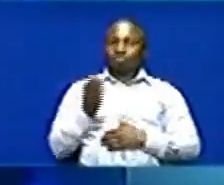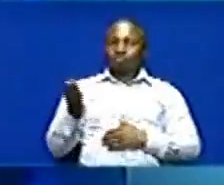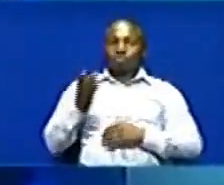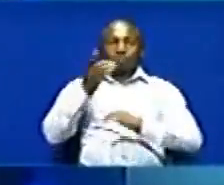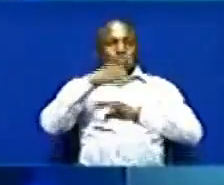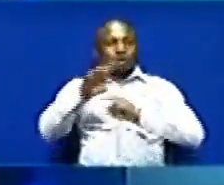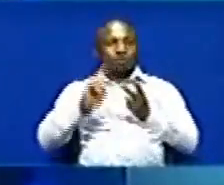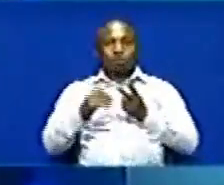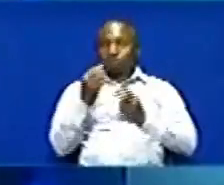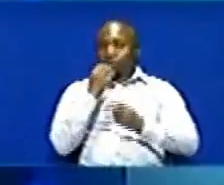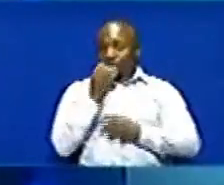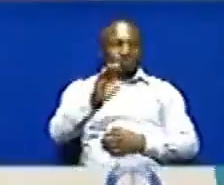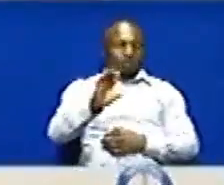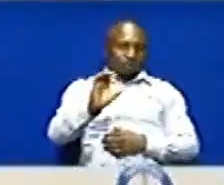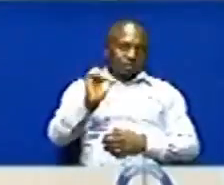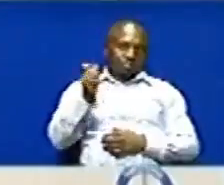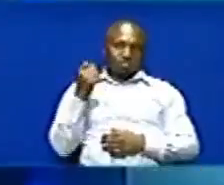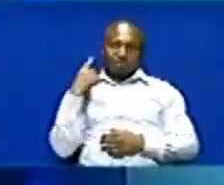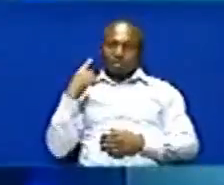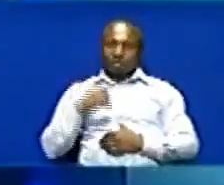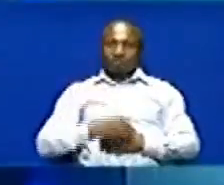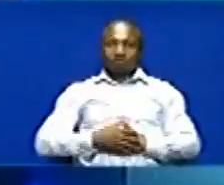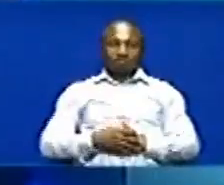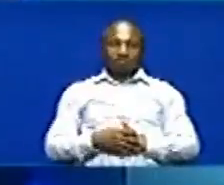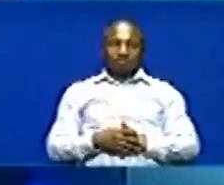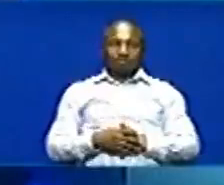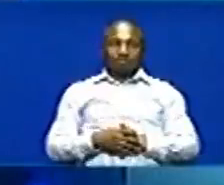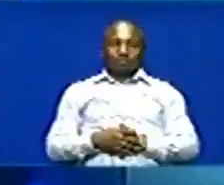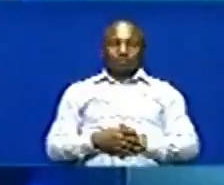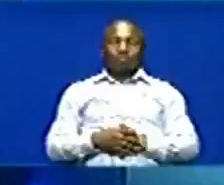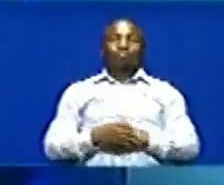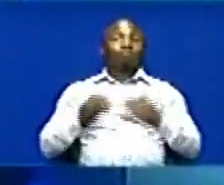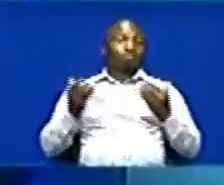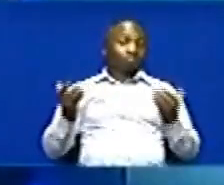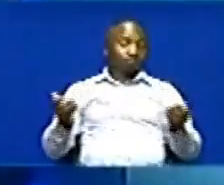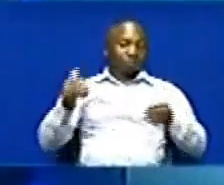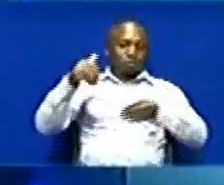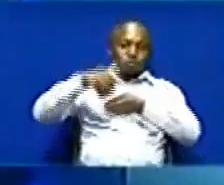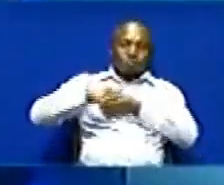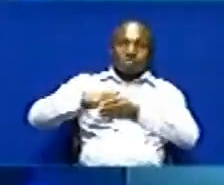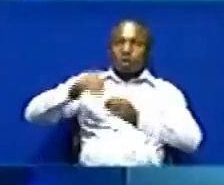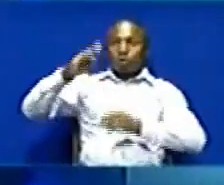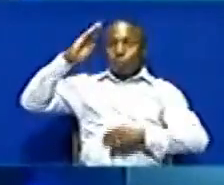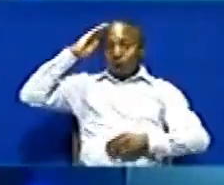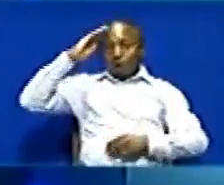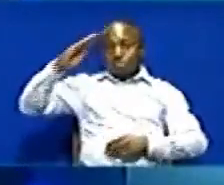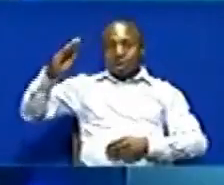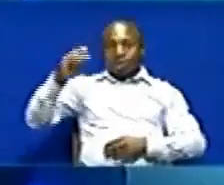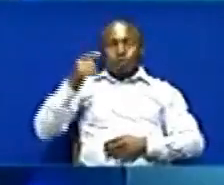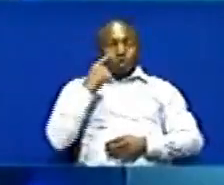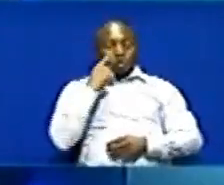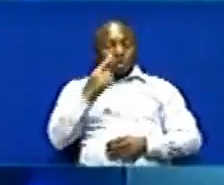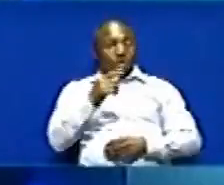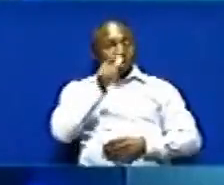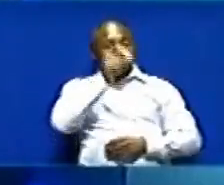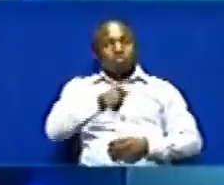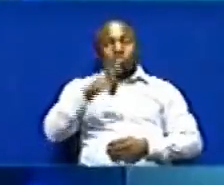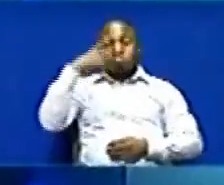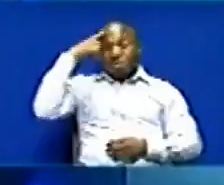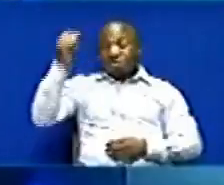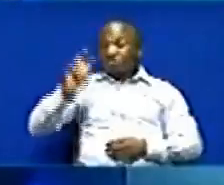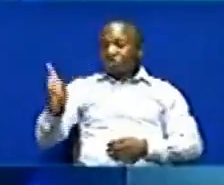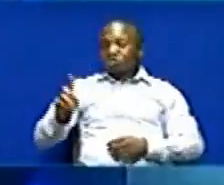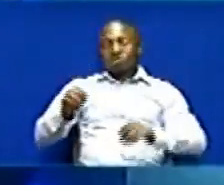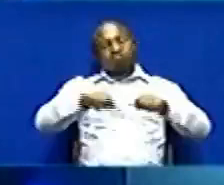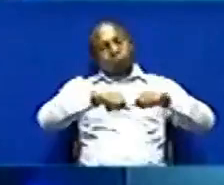pwani Tuangalika rika upanda wa tarifa nyingine Ni ujumbe wa kamanda huyo Kwa mba ukiona sio muaminifu Basi achana